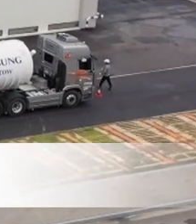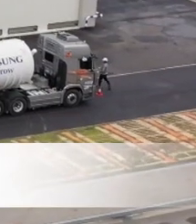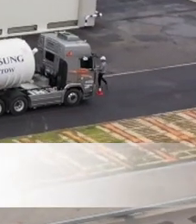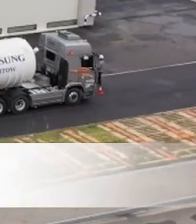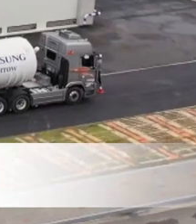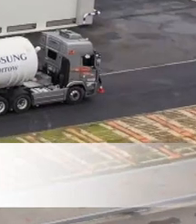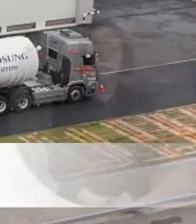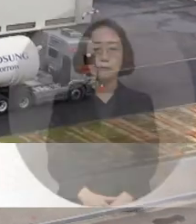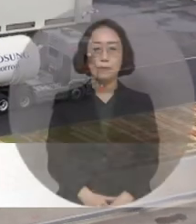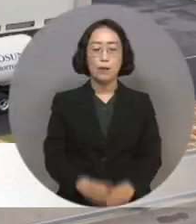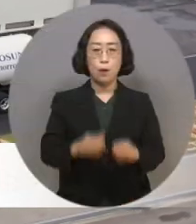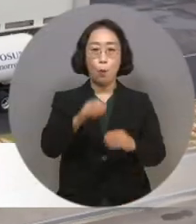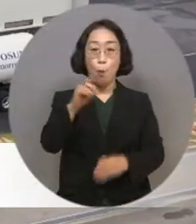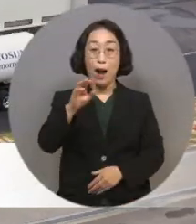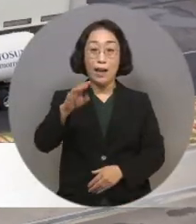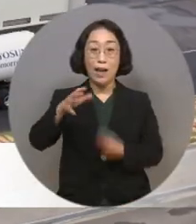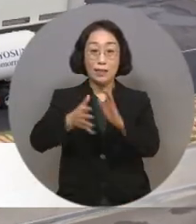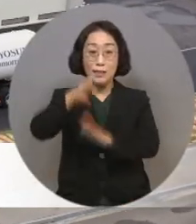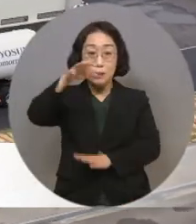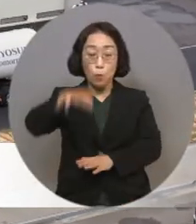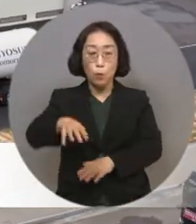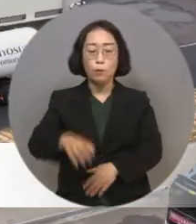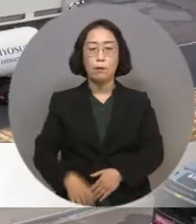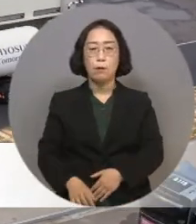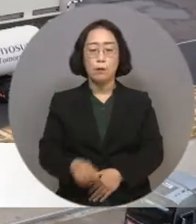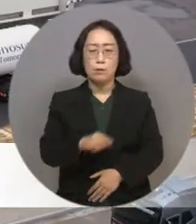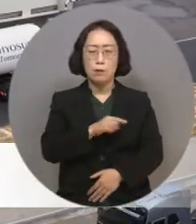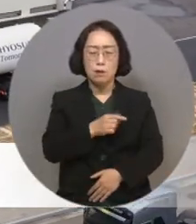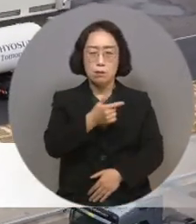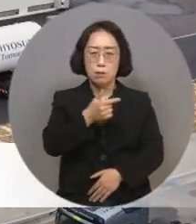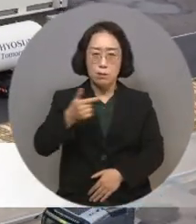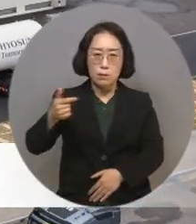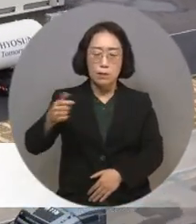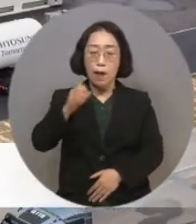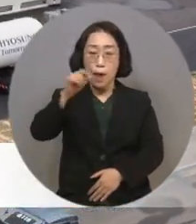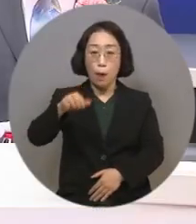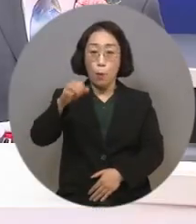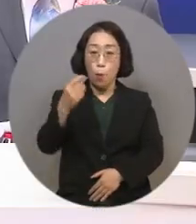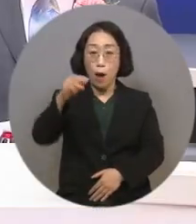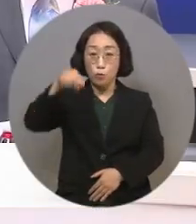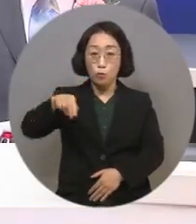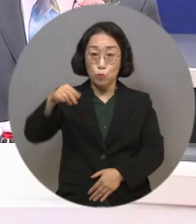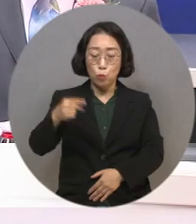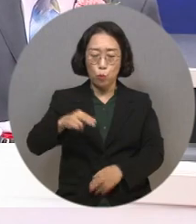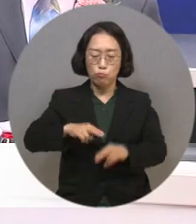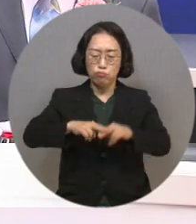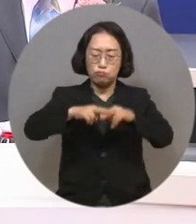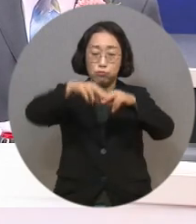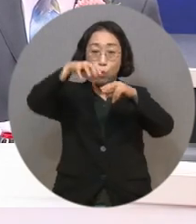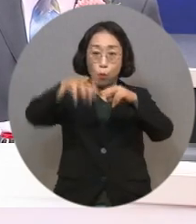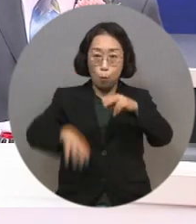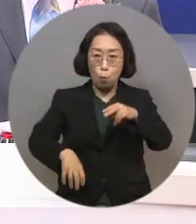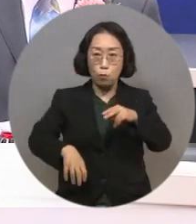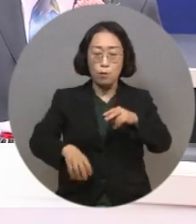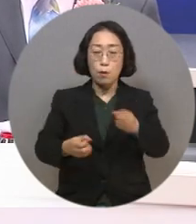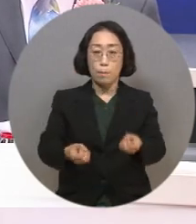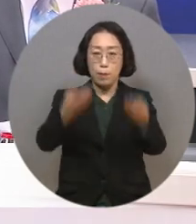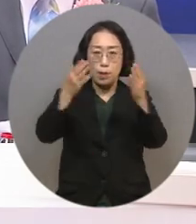전라남도 광양시에 국내 최대규모 액화수소충전소가 들어서 중공식을 진행했습니다.